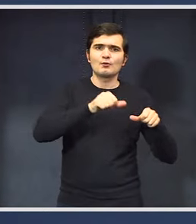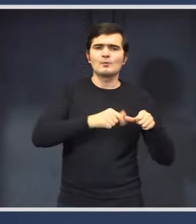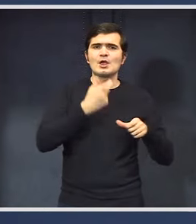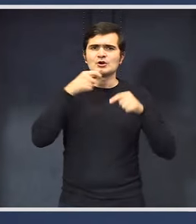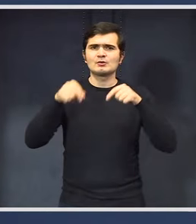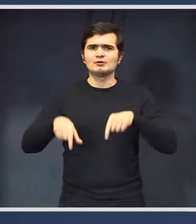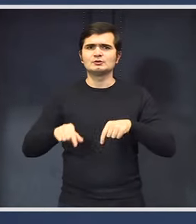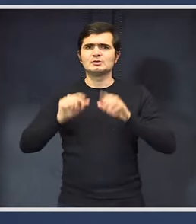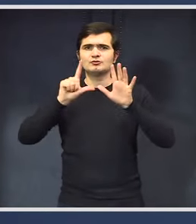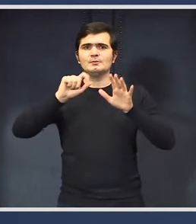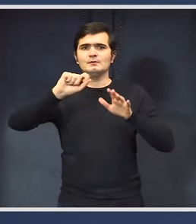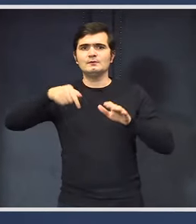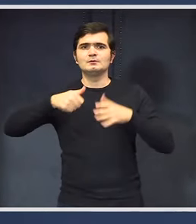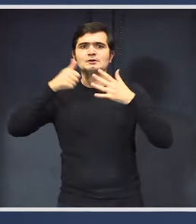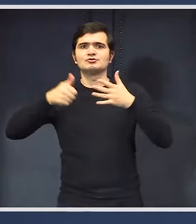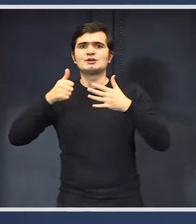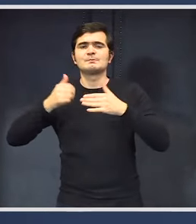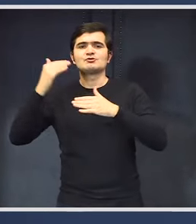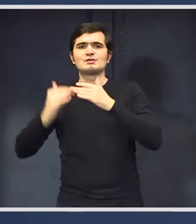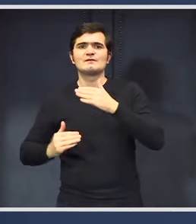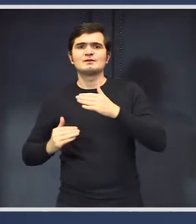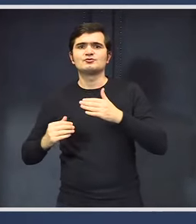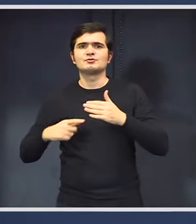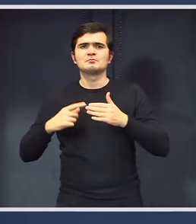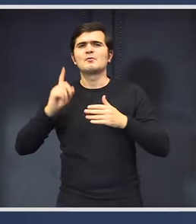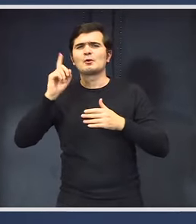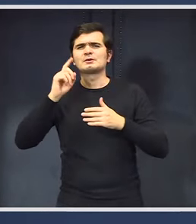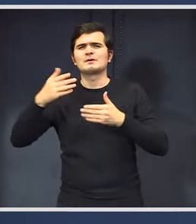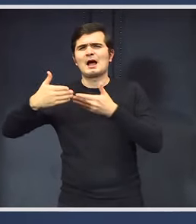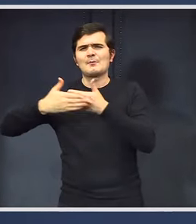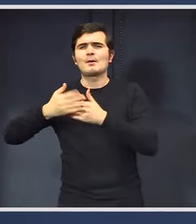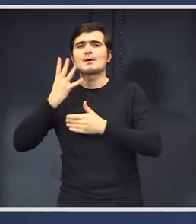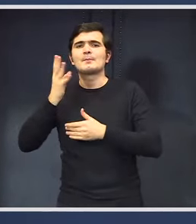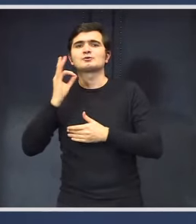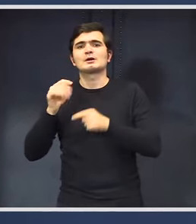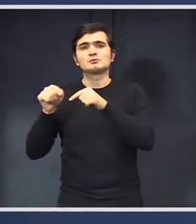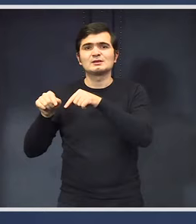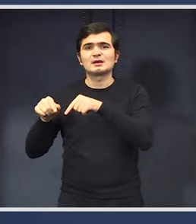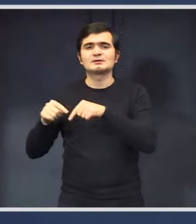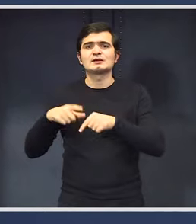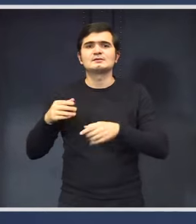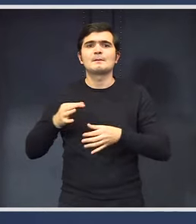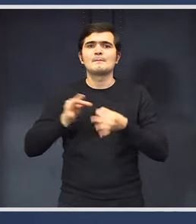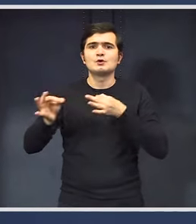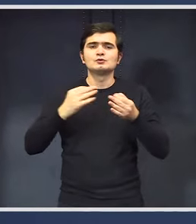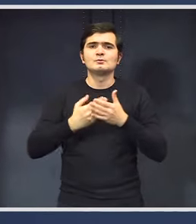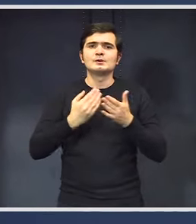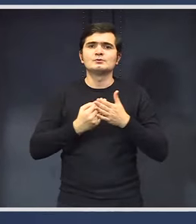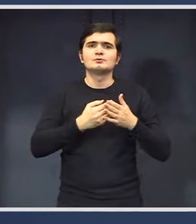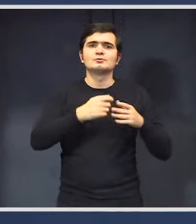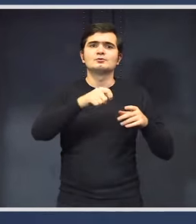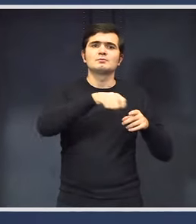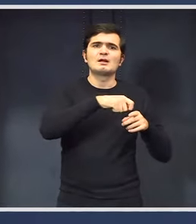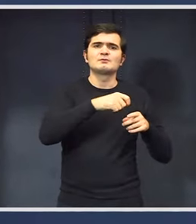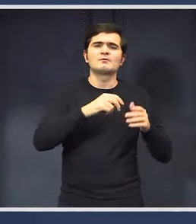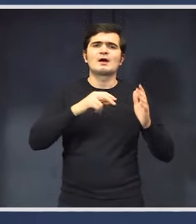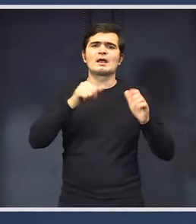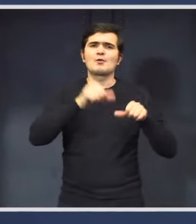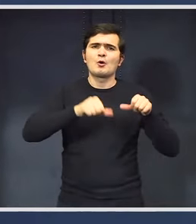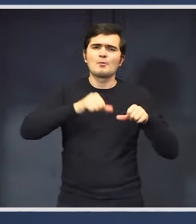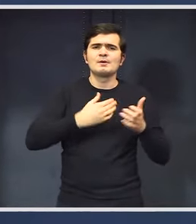,16 cât o să fie, cred aproape 4% reprezintă iarăși măsuri de ajutare a economiei directe,